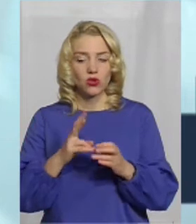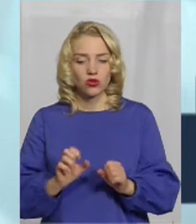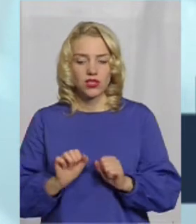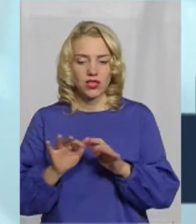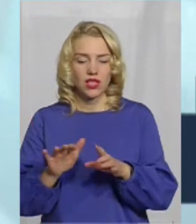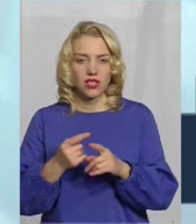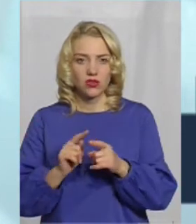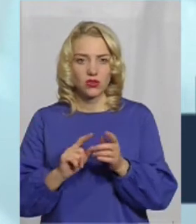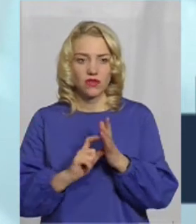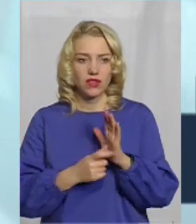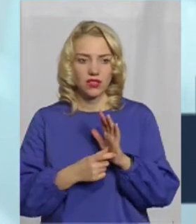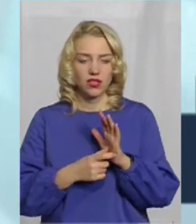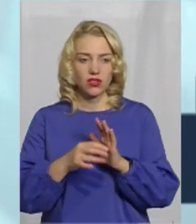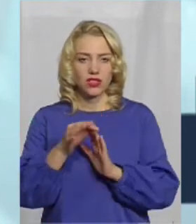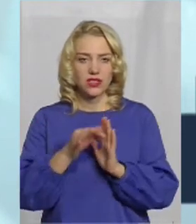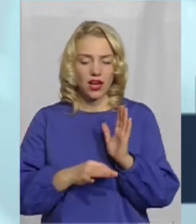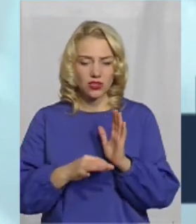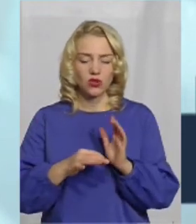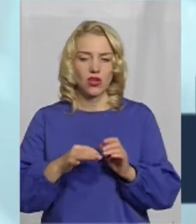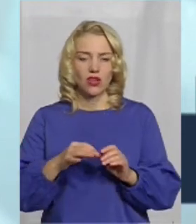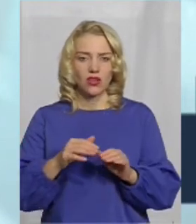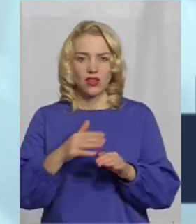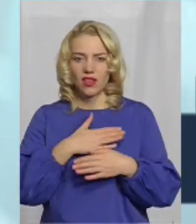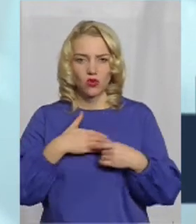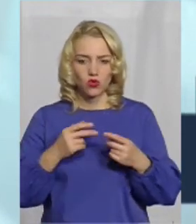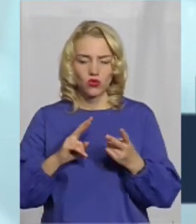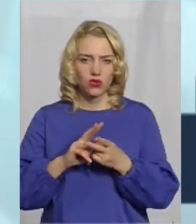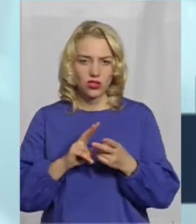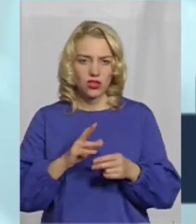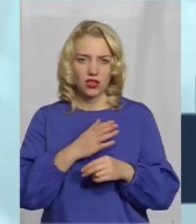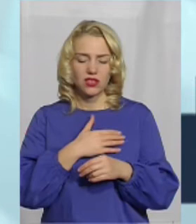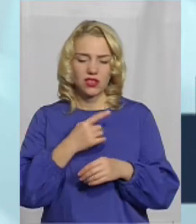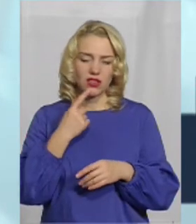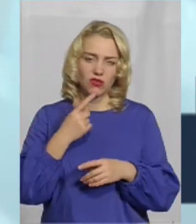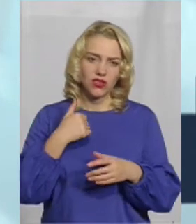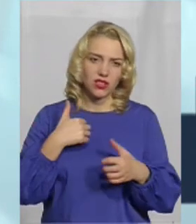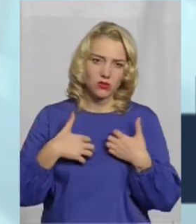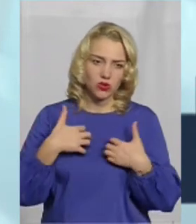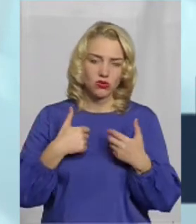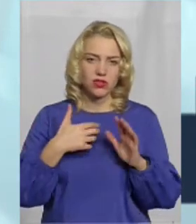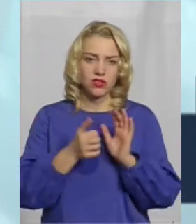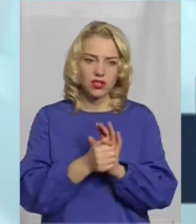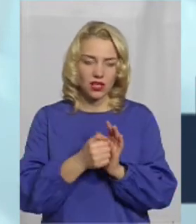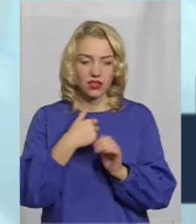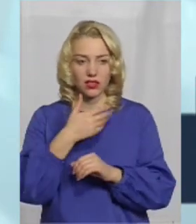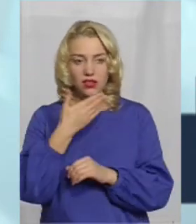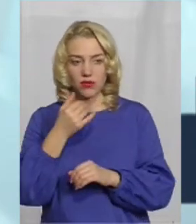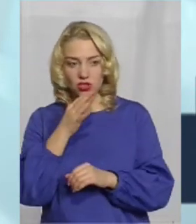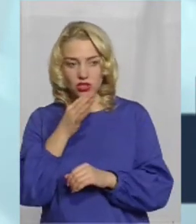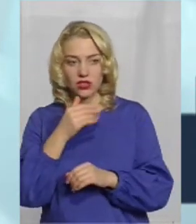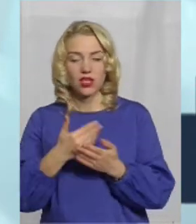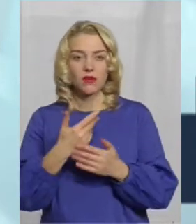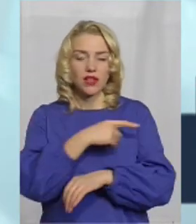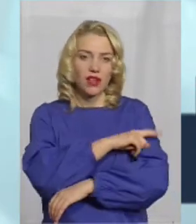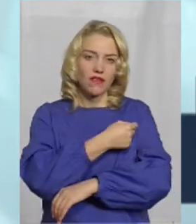цю квартиру, він одразу починає уникати зустрічі, розповідати, що, ой, я спішу, я зайнятий, не маю часу, там, десь в